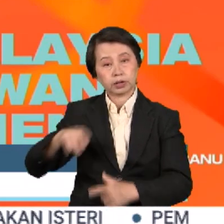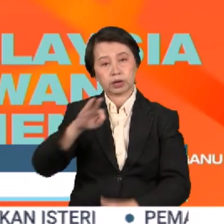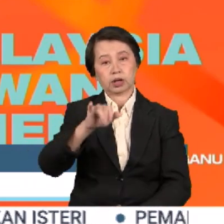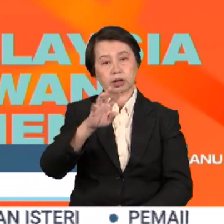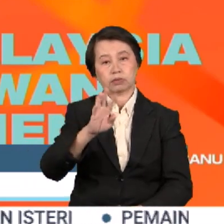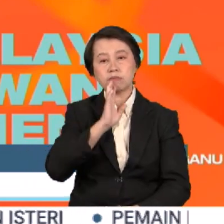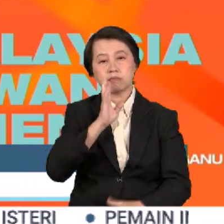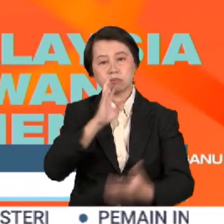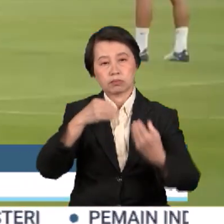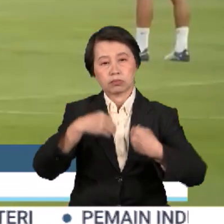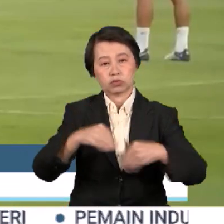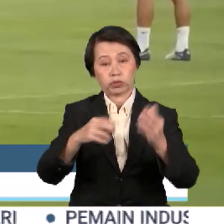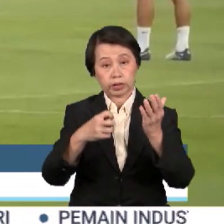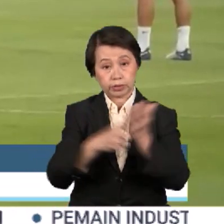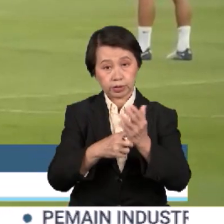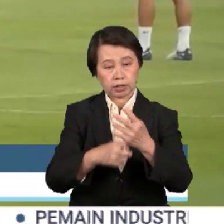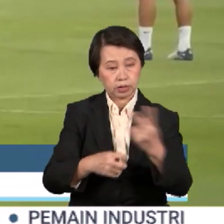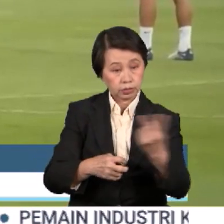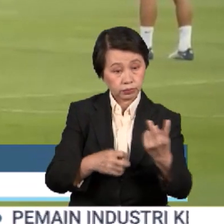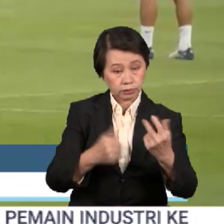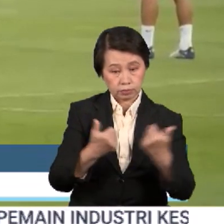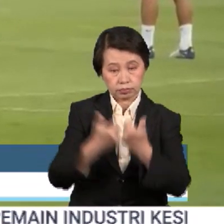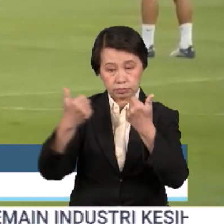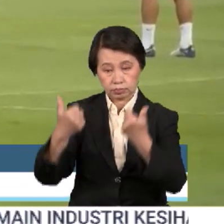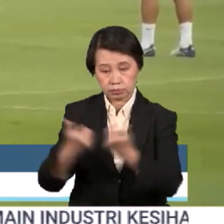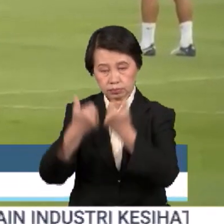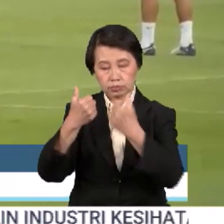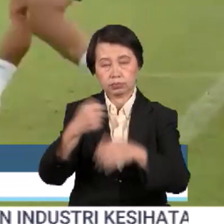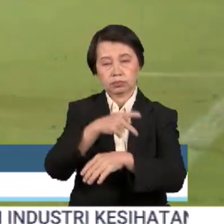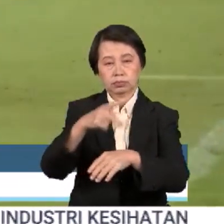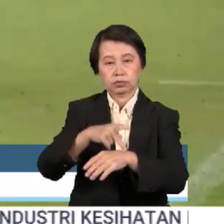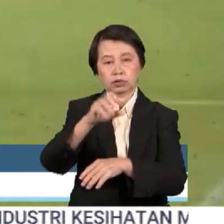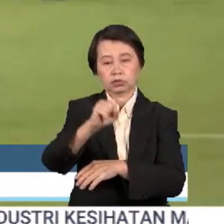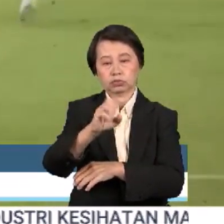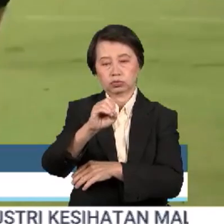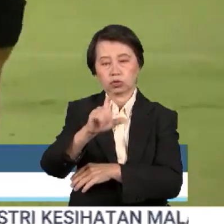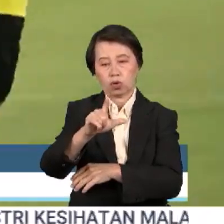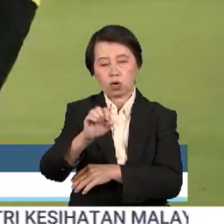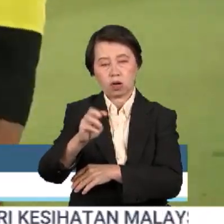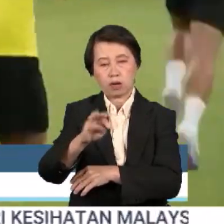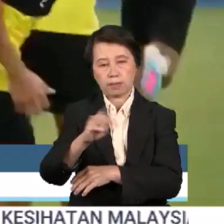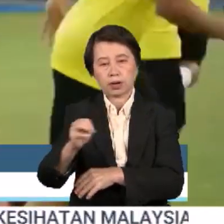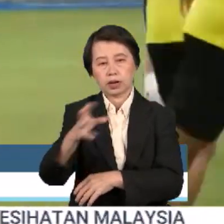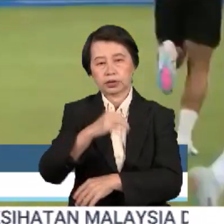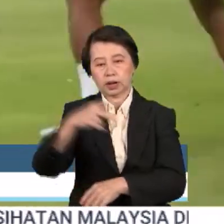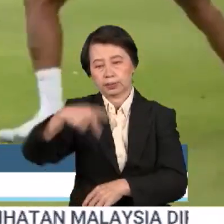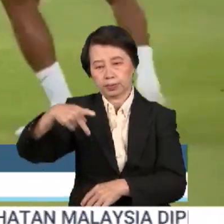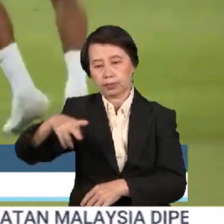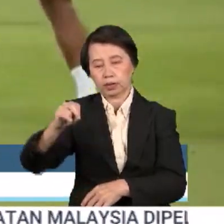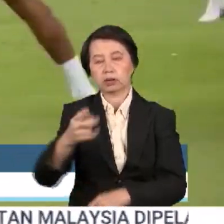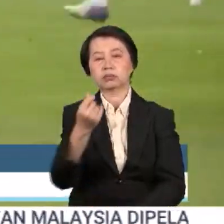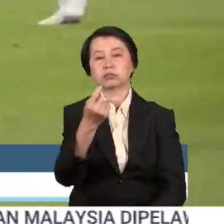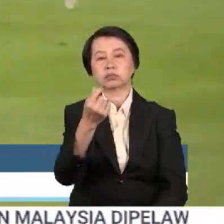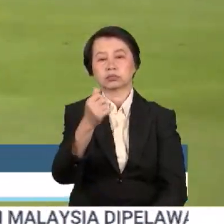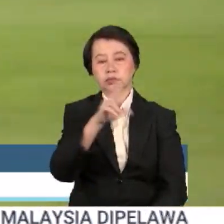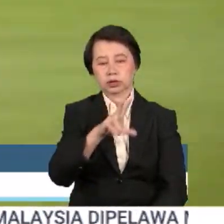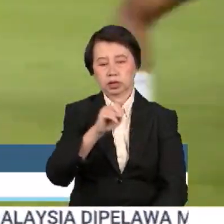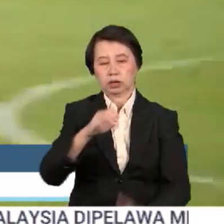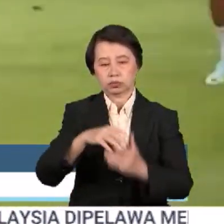penjualan tiket bagi kedua-dua aksi menentang Kepulauan Solomon dan Papua New Guinea berharga RM30